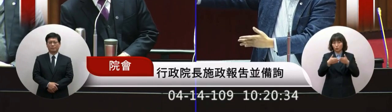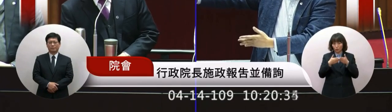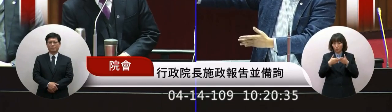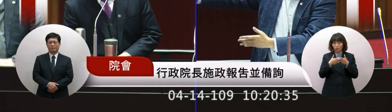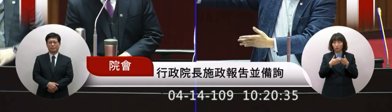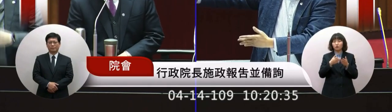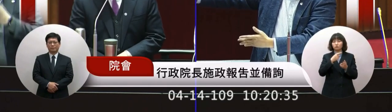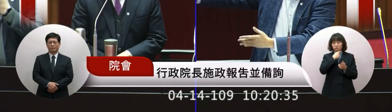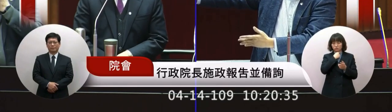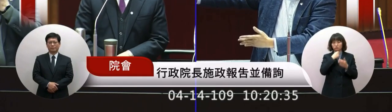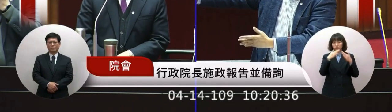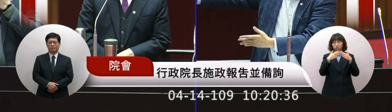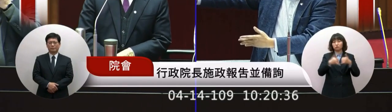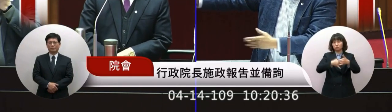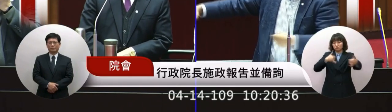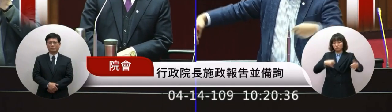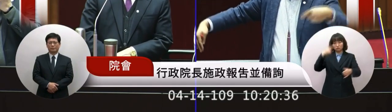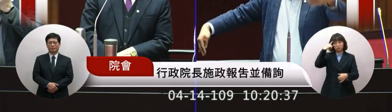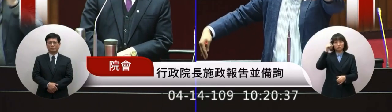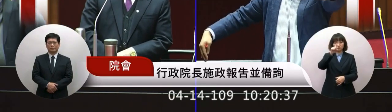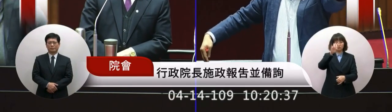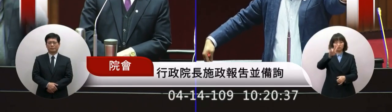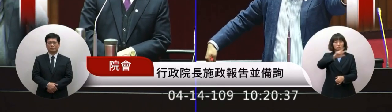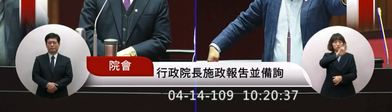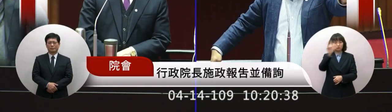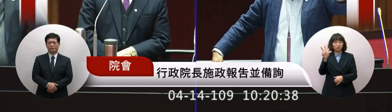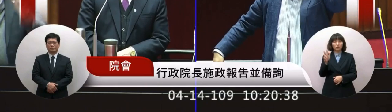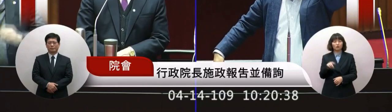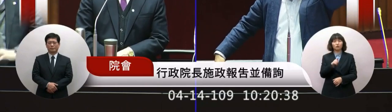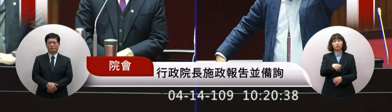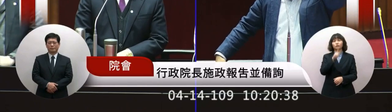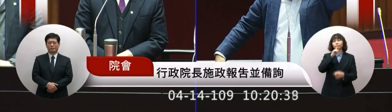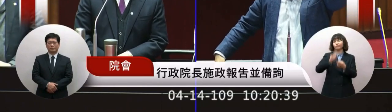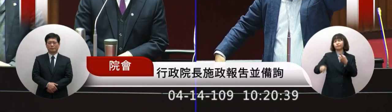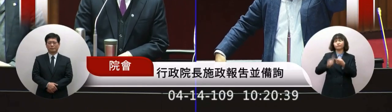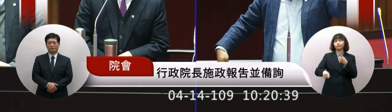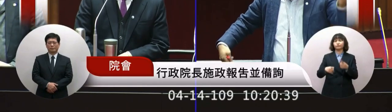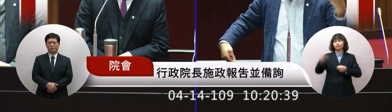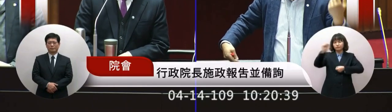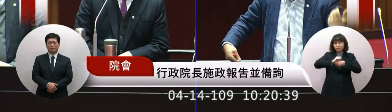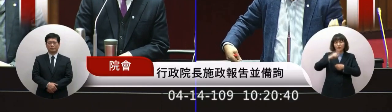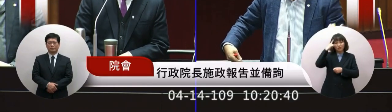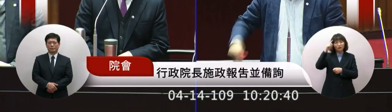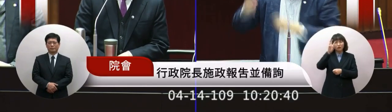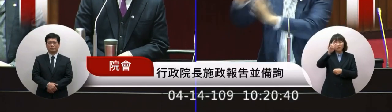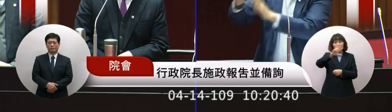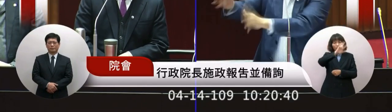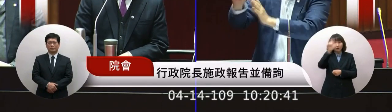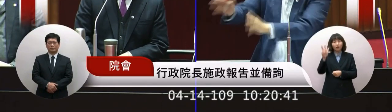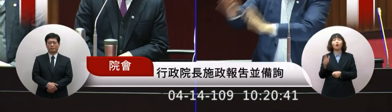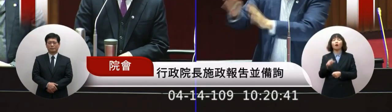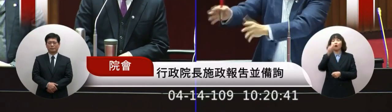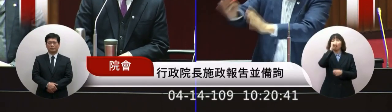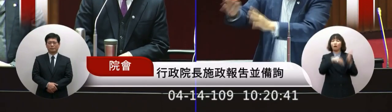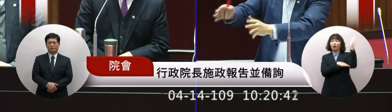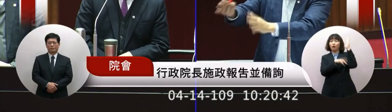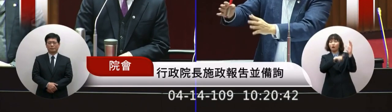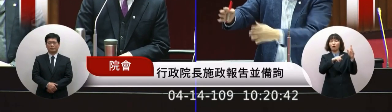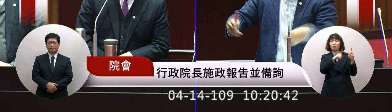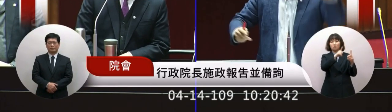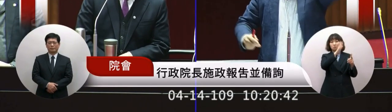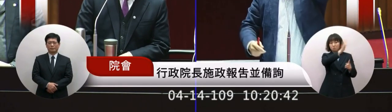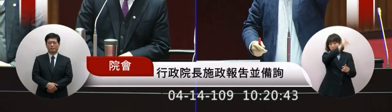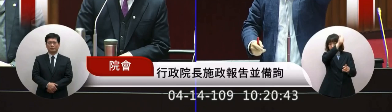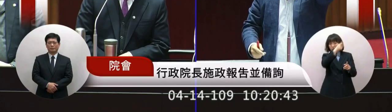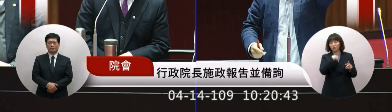宗廊宗廊宗廊宗宗你們不可以三十天那他要聽你的現在防疫中